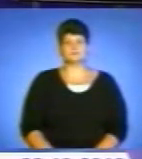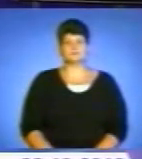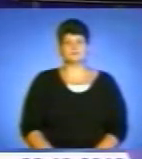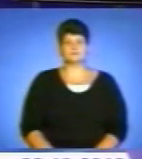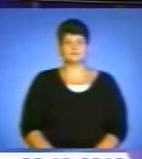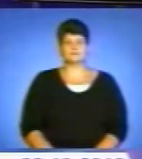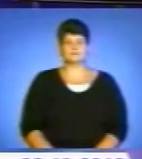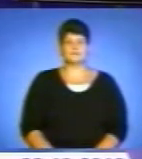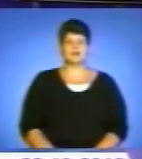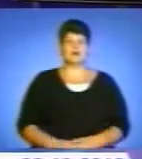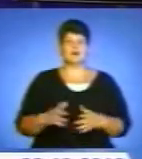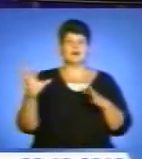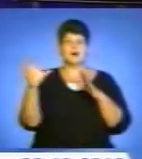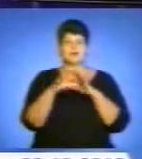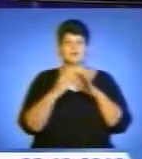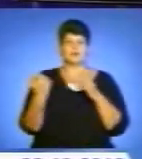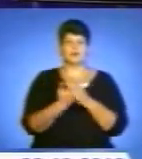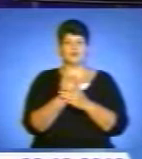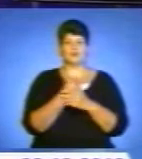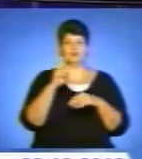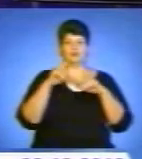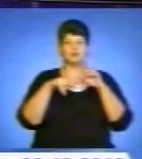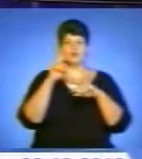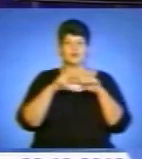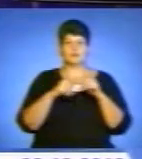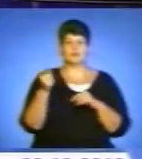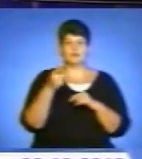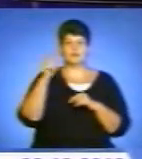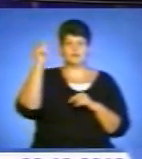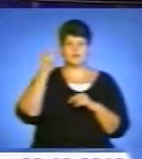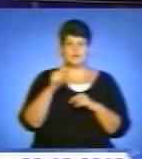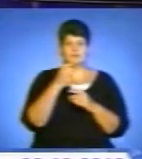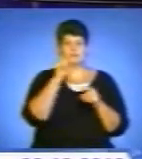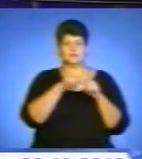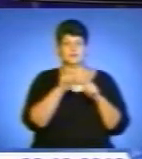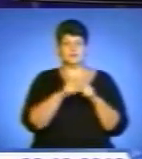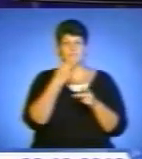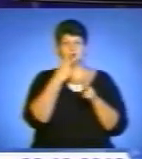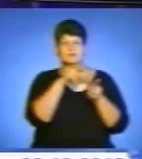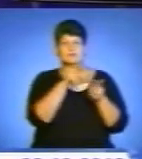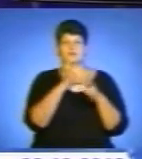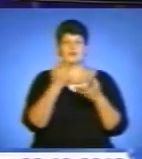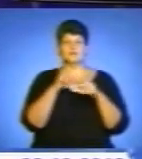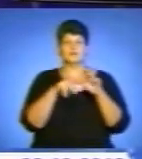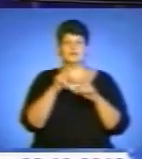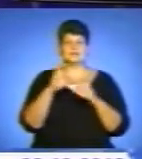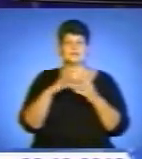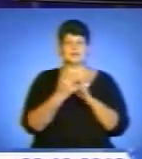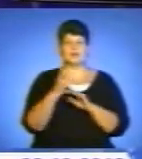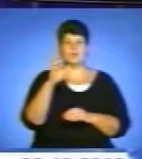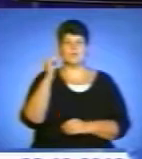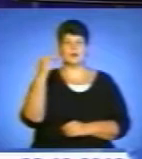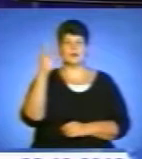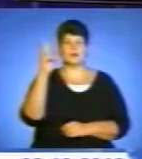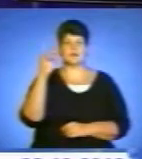Грабіжники новобудов. Тернополянин, який приїхав перевірити, як просувається робота на його новобудові, що в селі Байківці, був